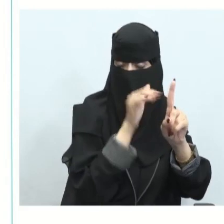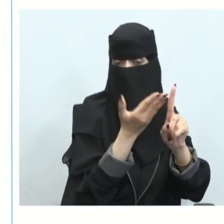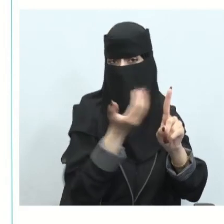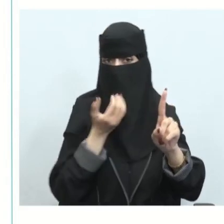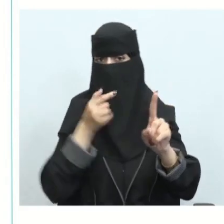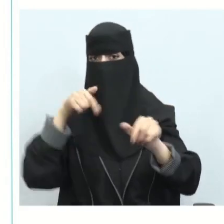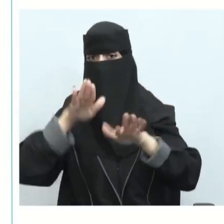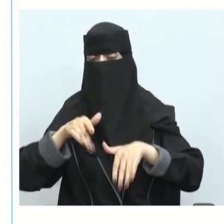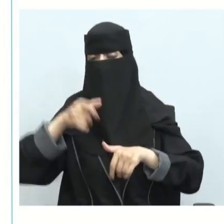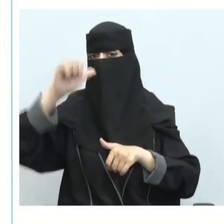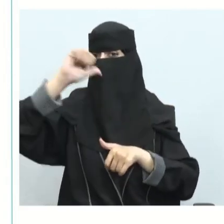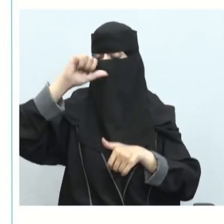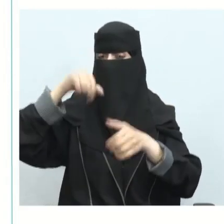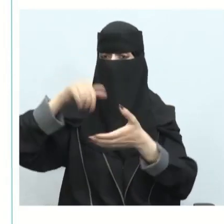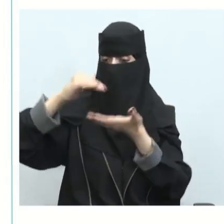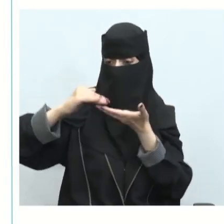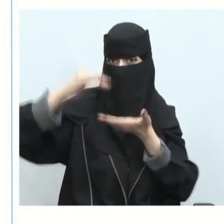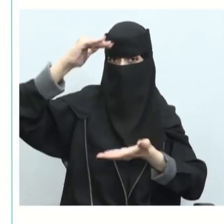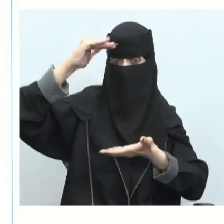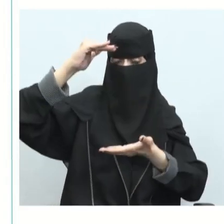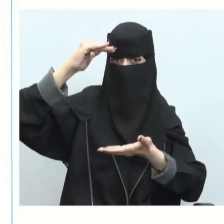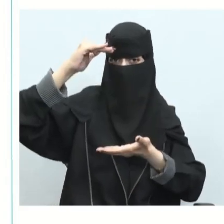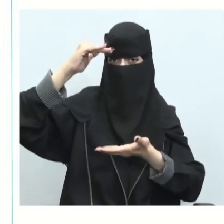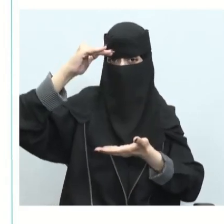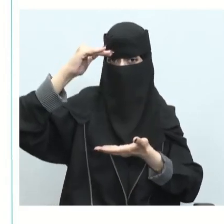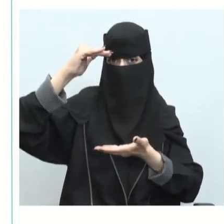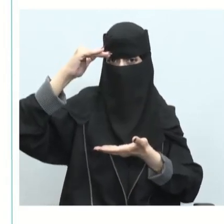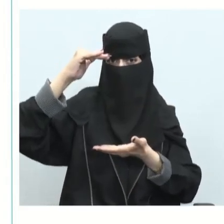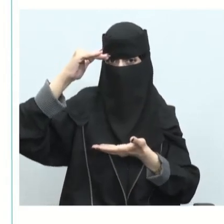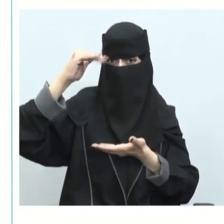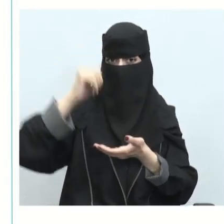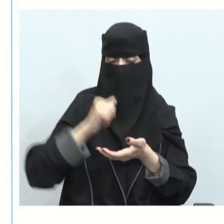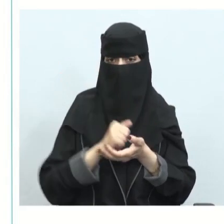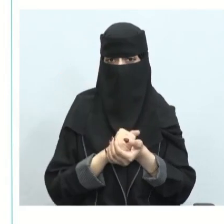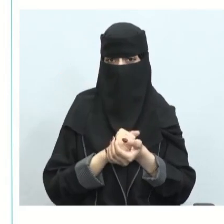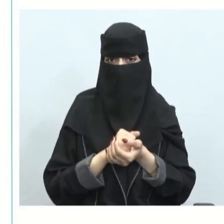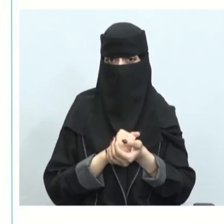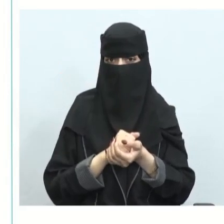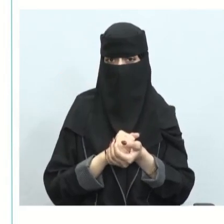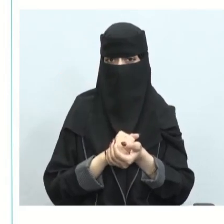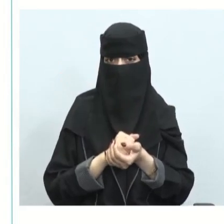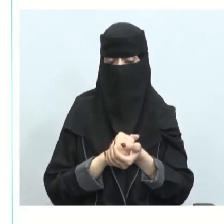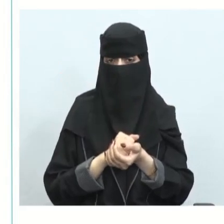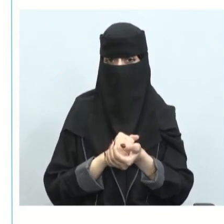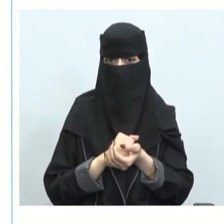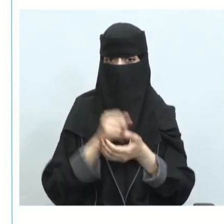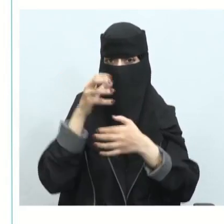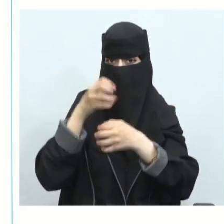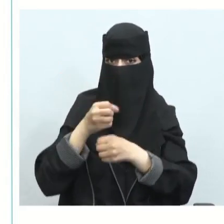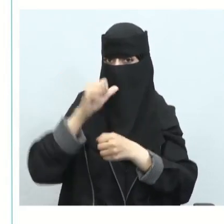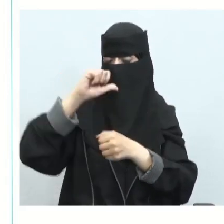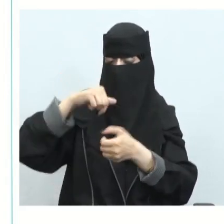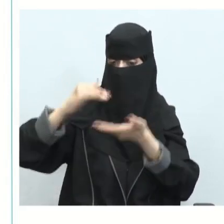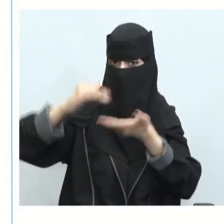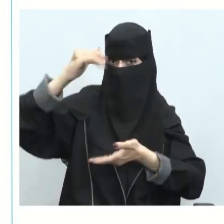معه ما يحفظ به الماء